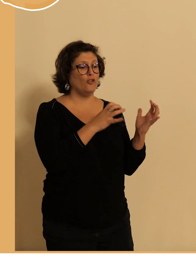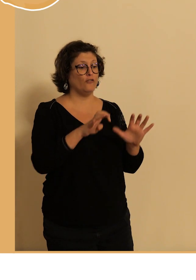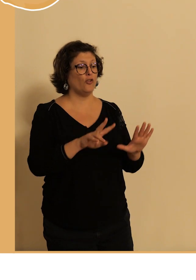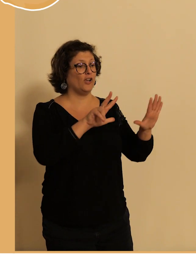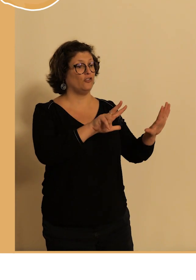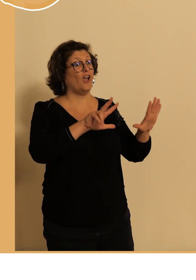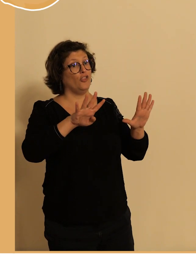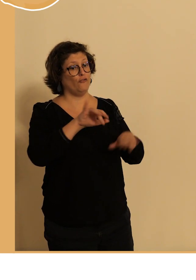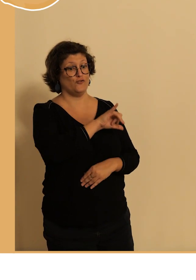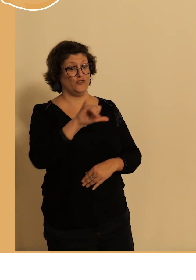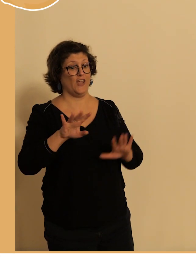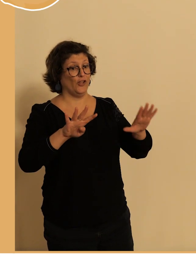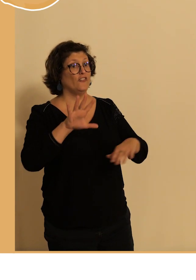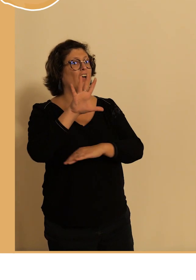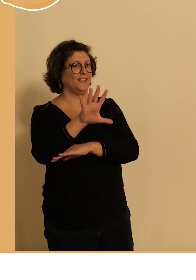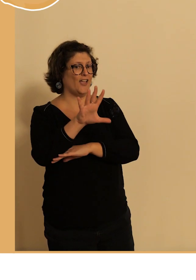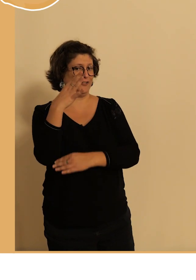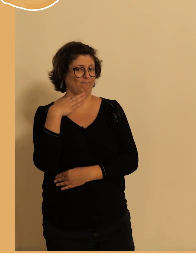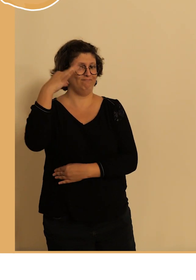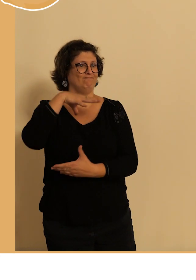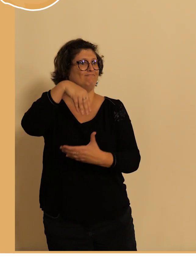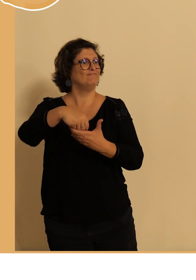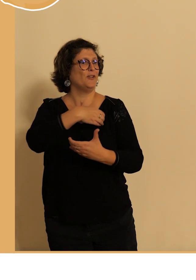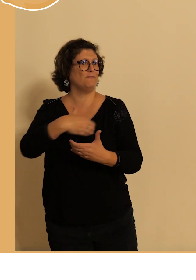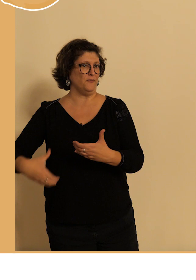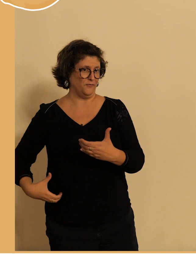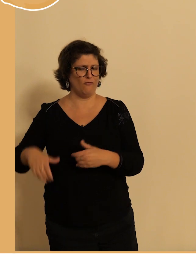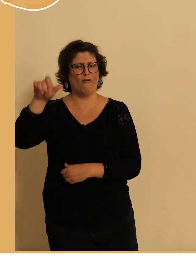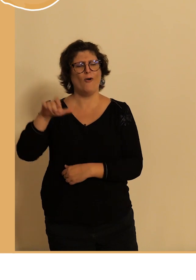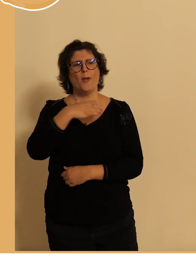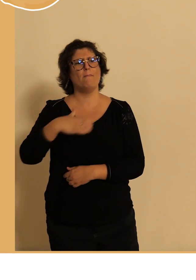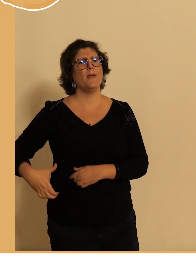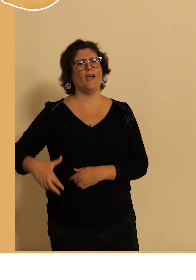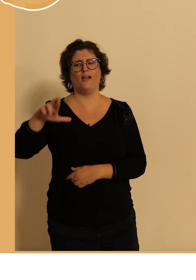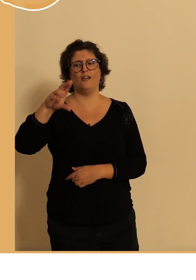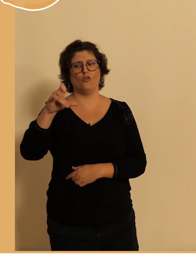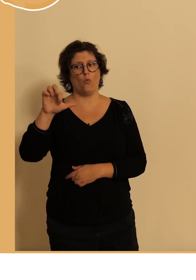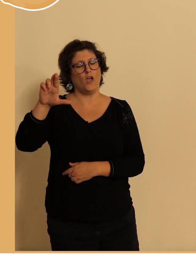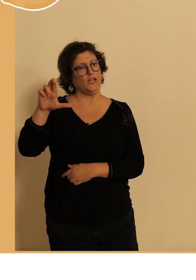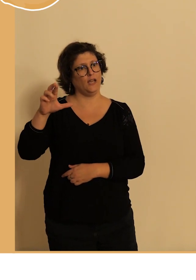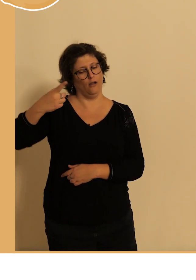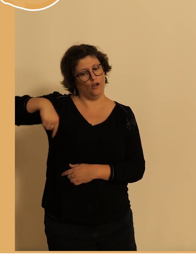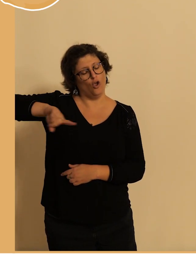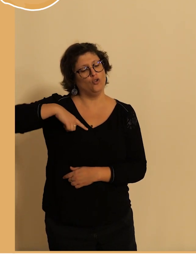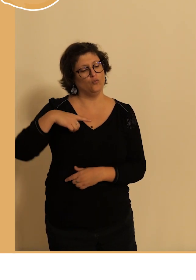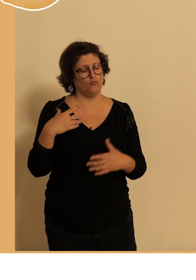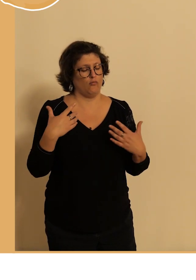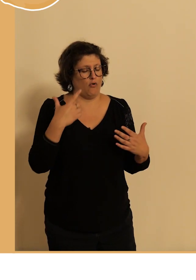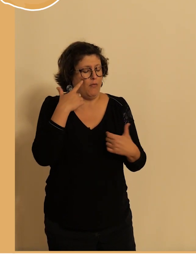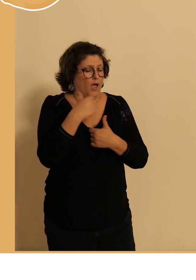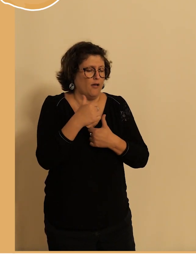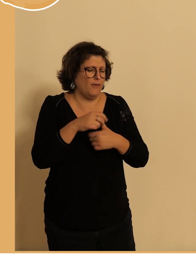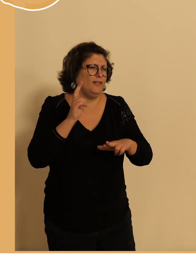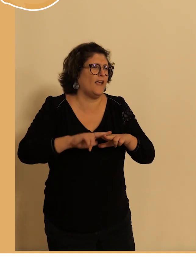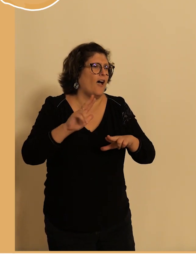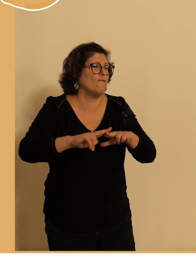Royer et grâce au service technique on a aménagé à cette époque là beaucoup de pistes cyclables de bandes cyclables à